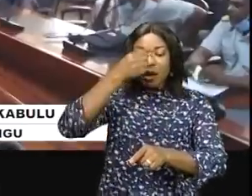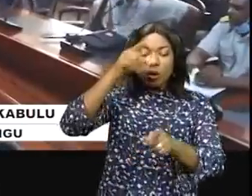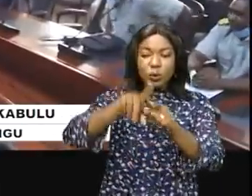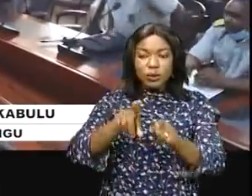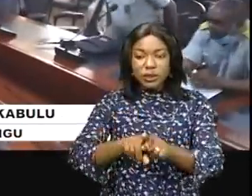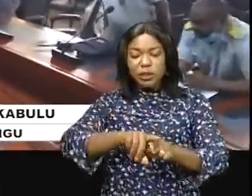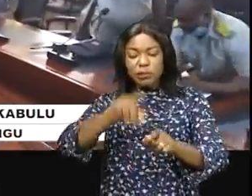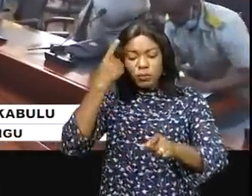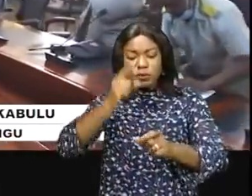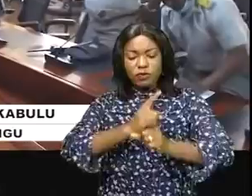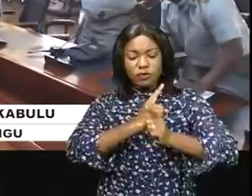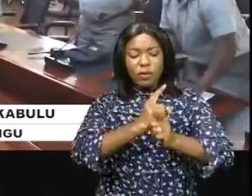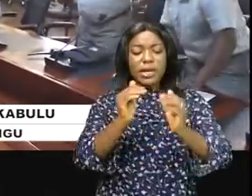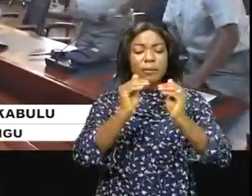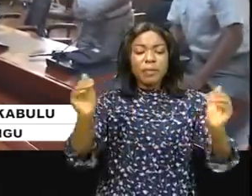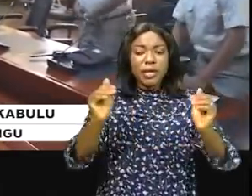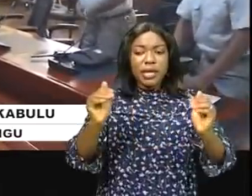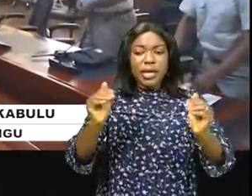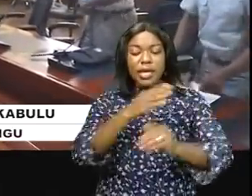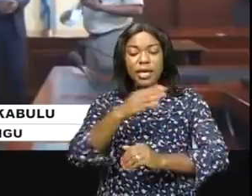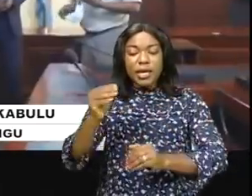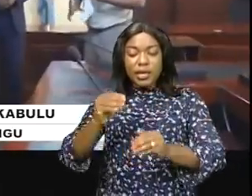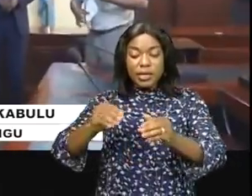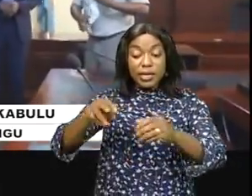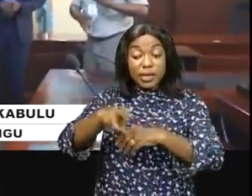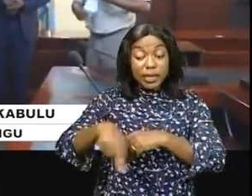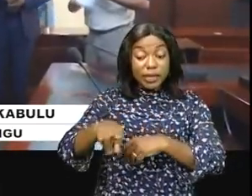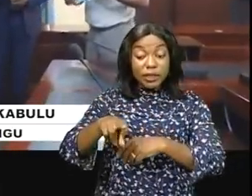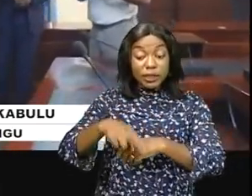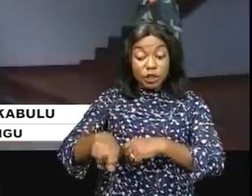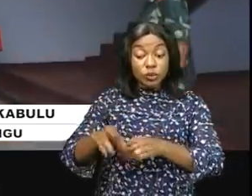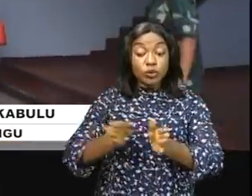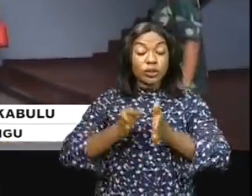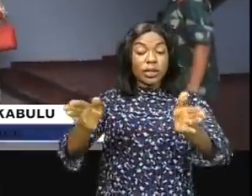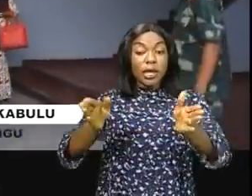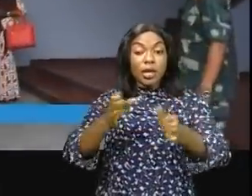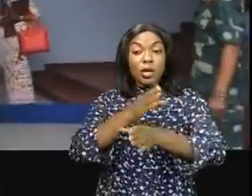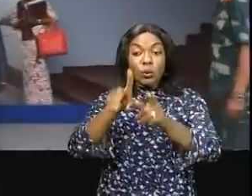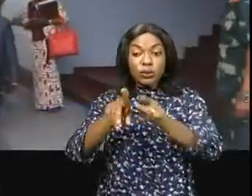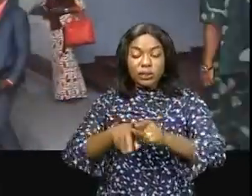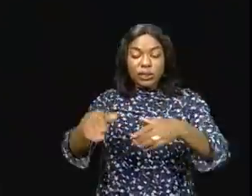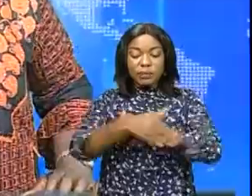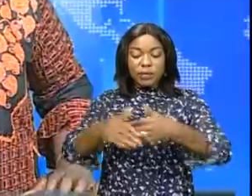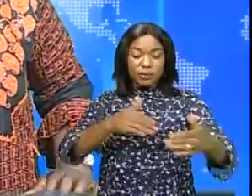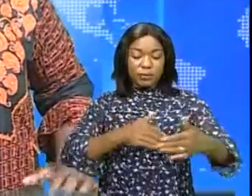afin de sauvegarder la paix, la sécurité dans cette région générale et les pays limitrophes.